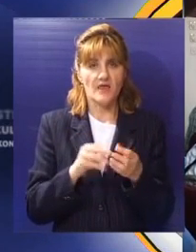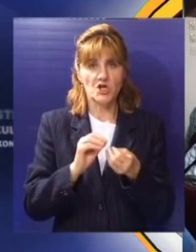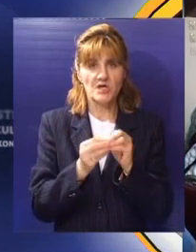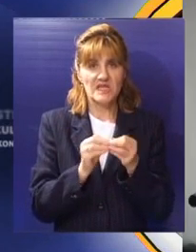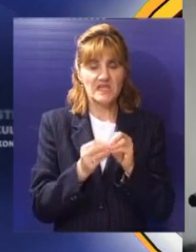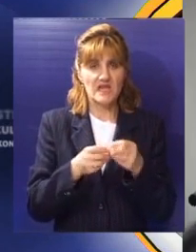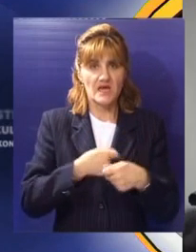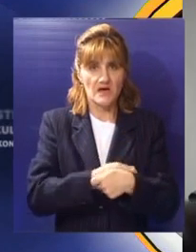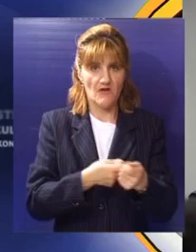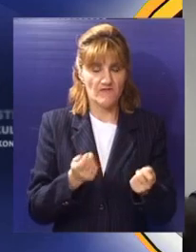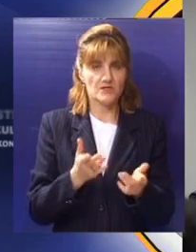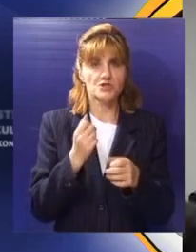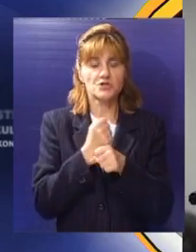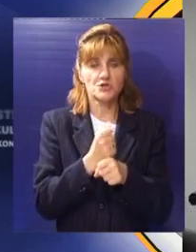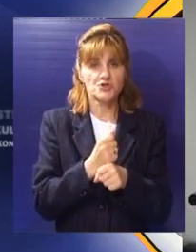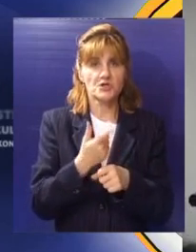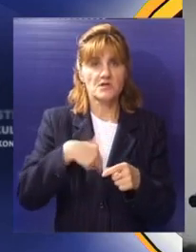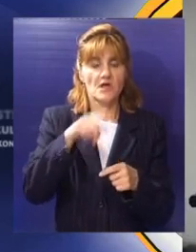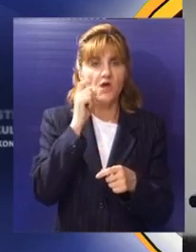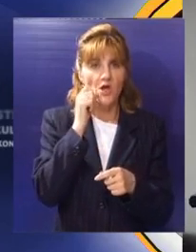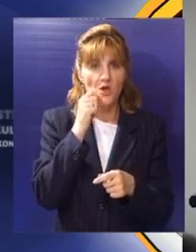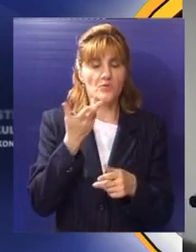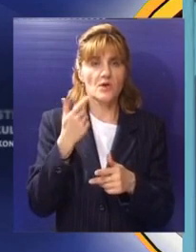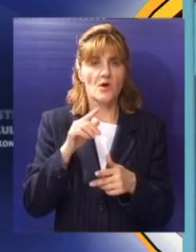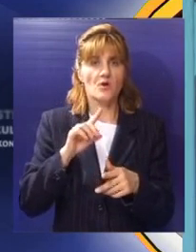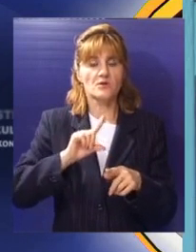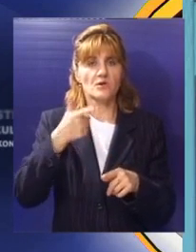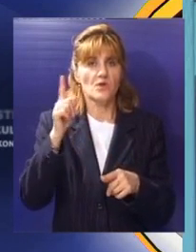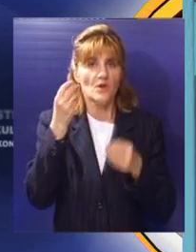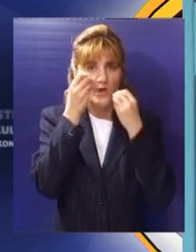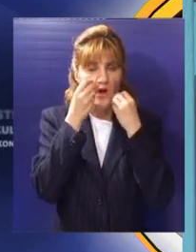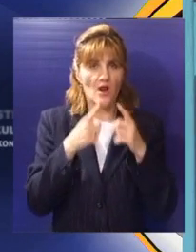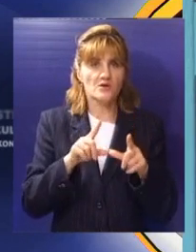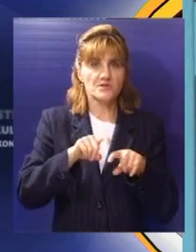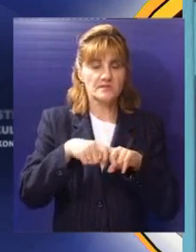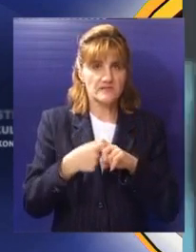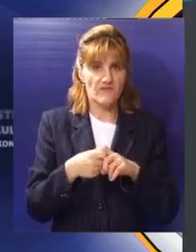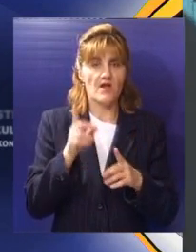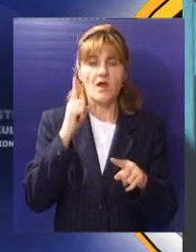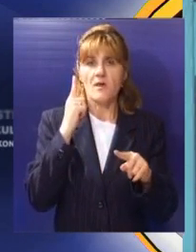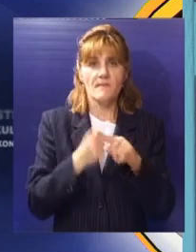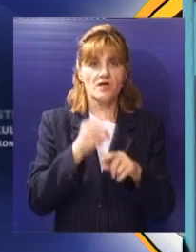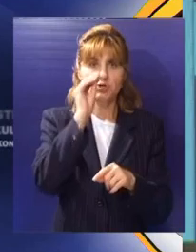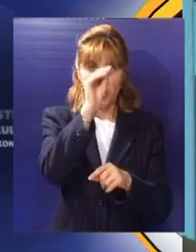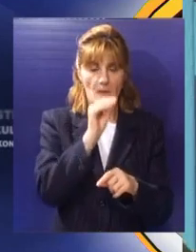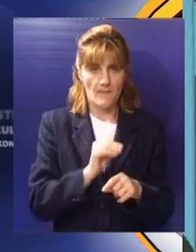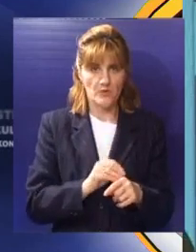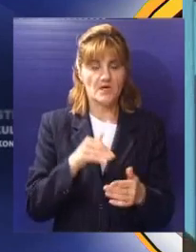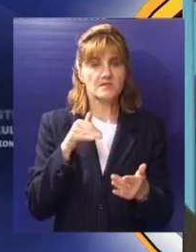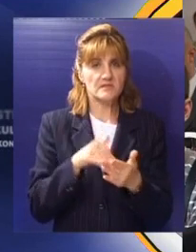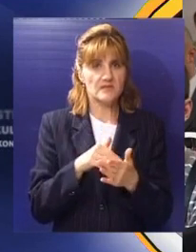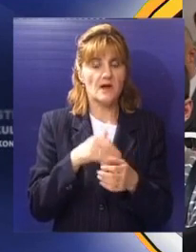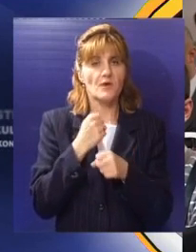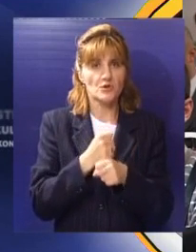potrošače od agresivnog reklamiranja proizvode i usluga. Potrošači su zaštićeni propisom o obaveznim podacima, koje privredni subjekt